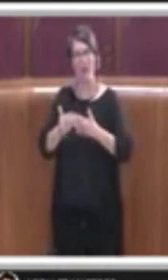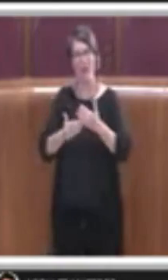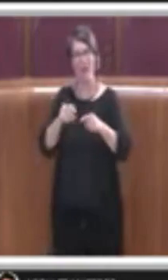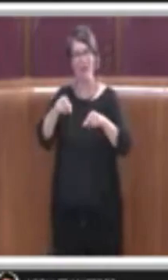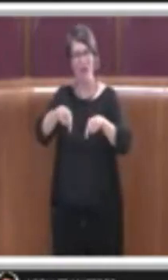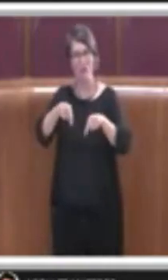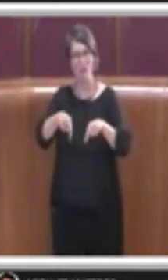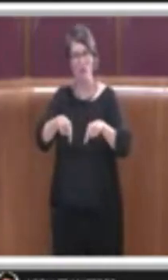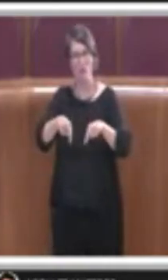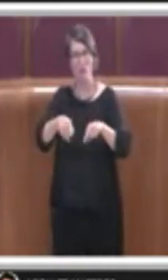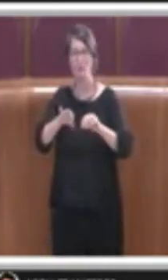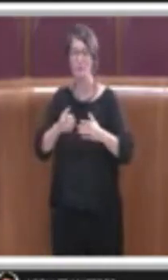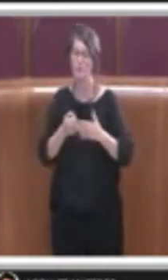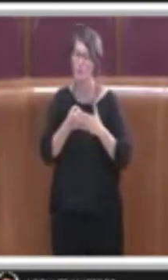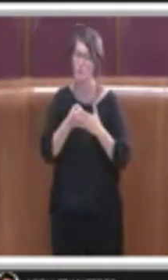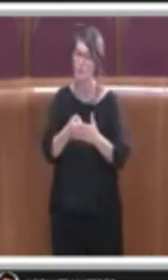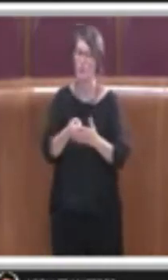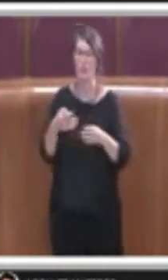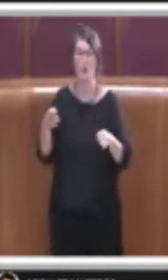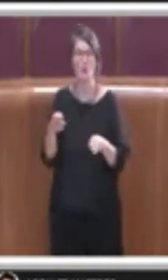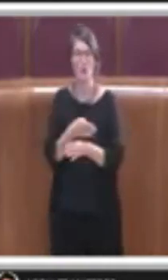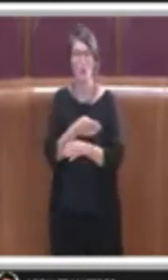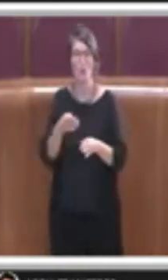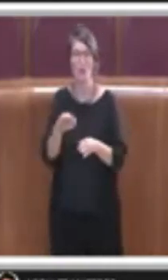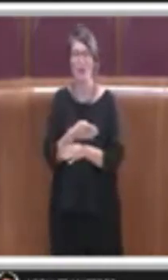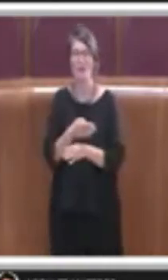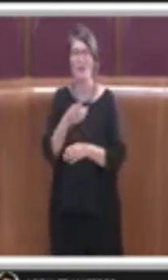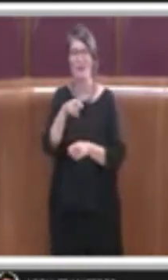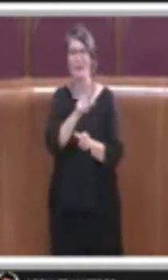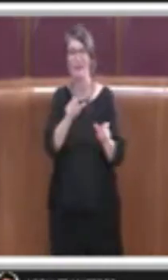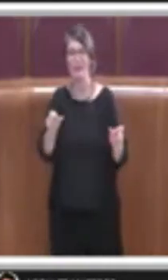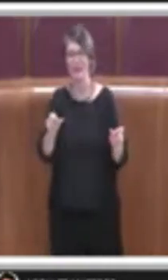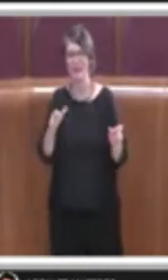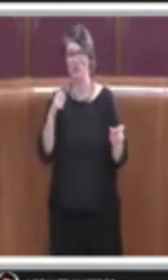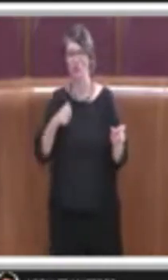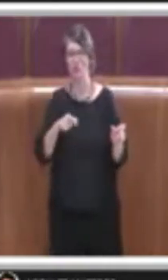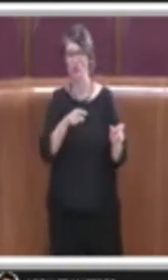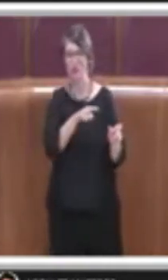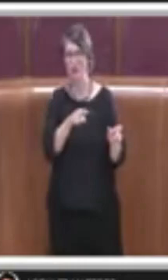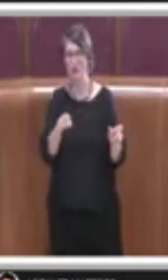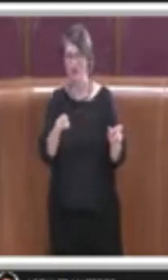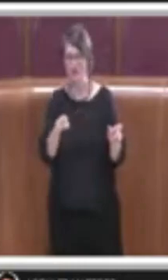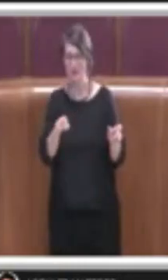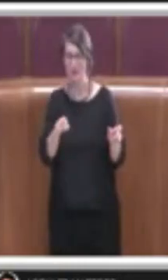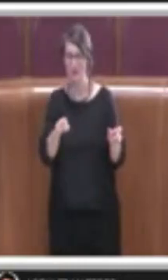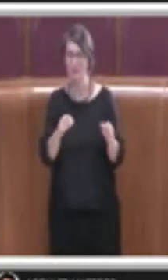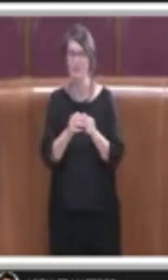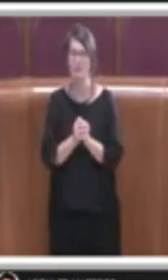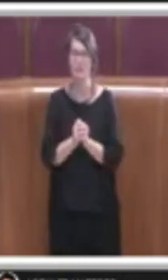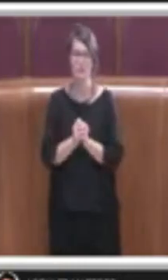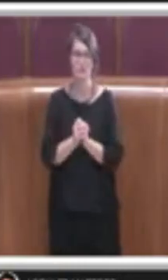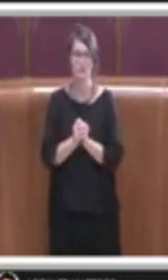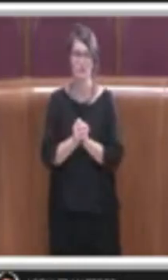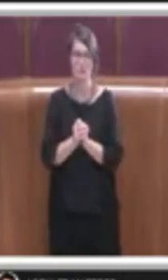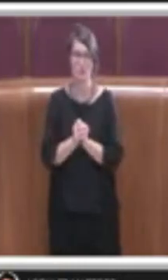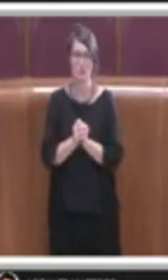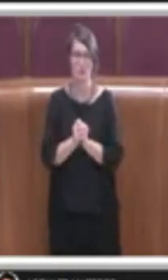formazione e supporto nell'interesse dei cittadini beneficiari che facilite la partecipazione e l'individuazione delle risorse.